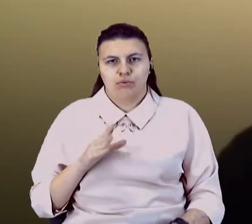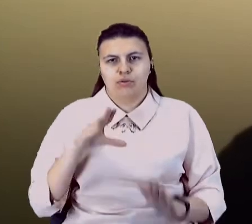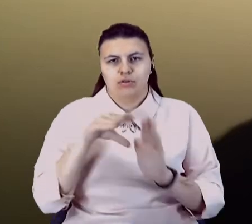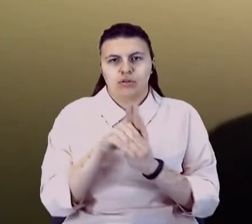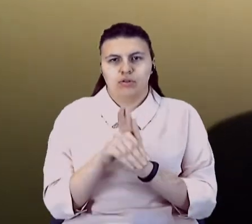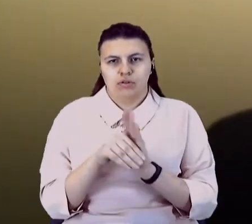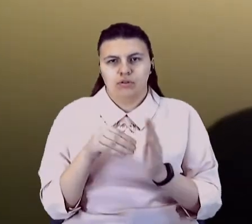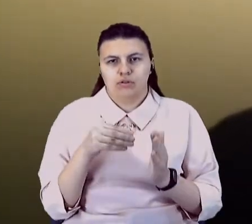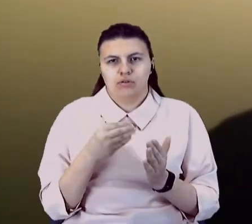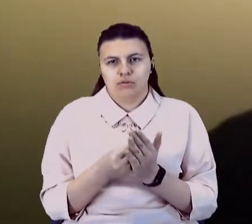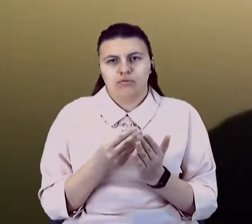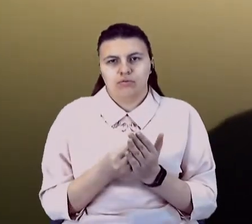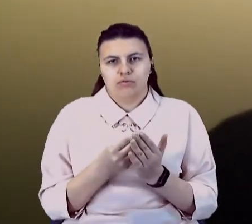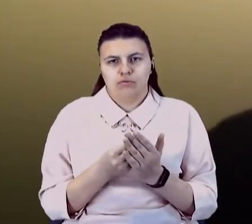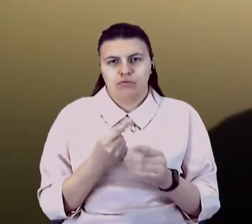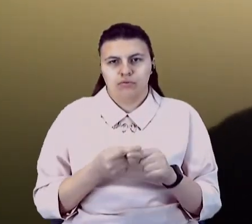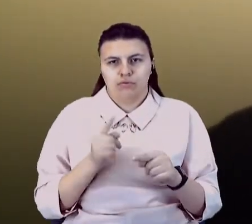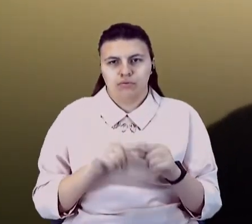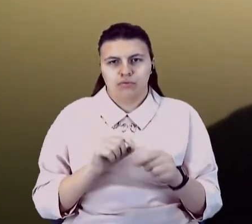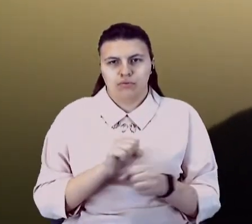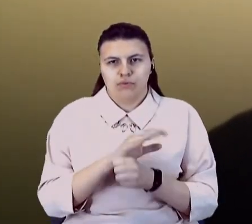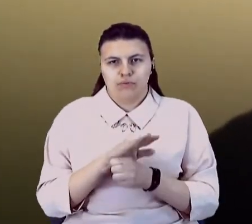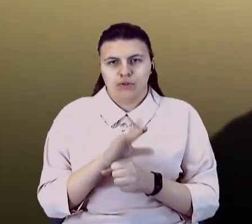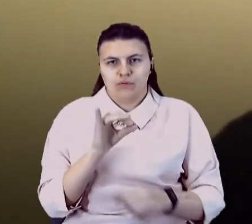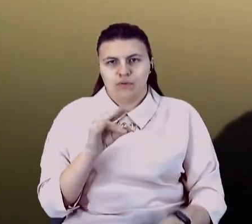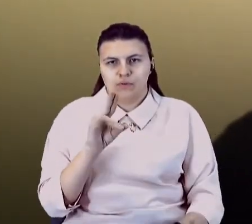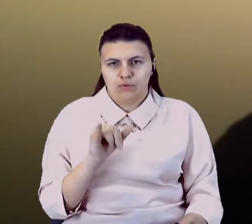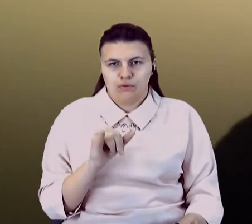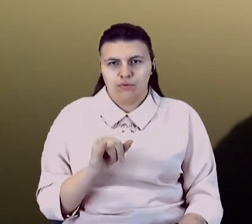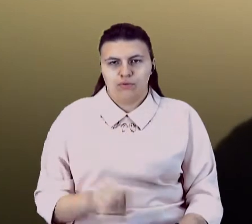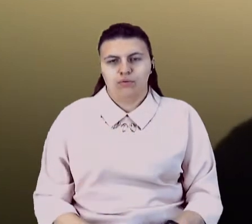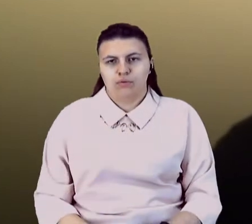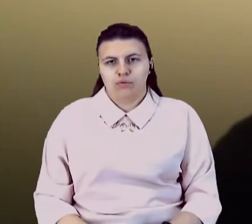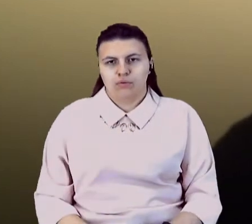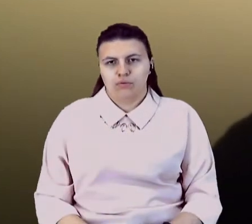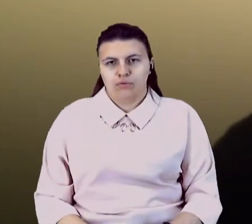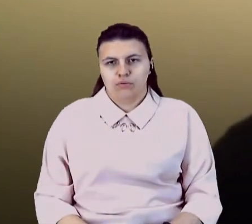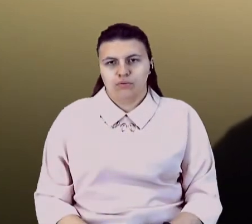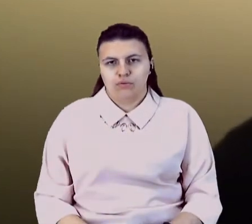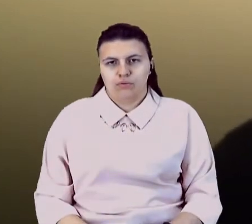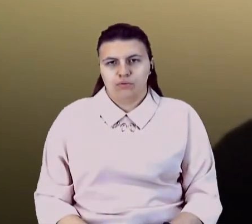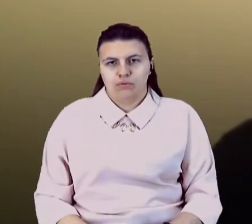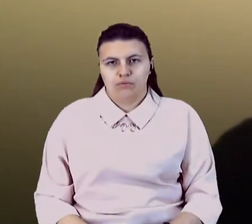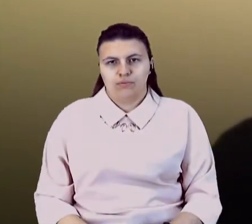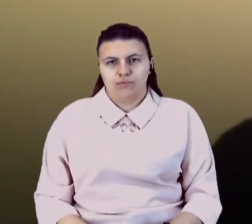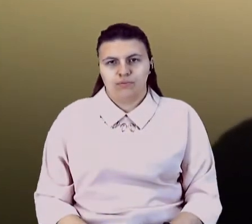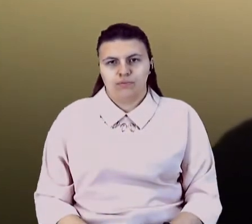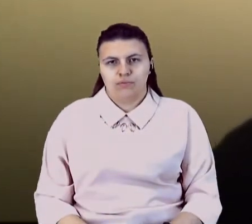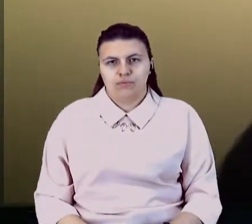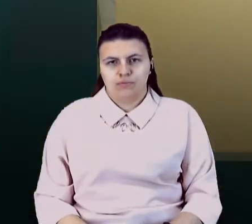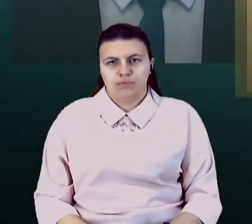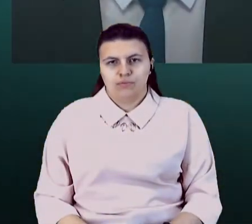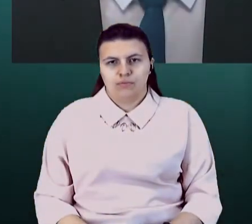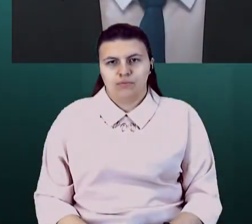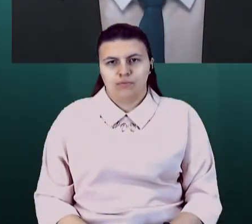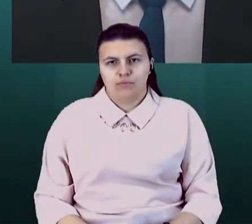цього ковідного фонду, передали на інші статті, півництво